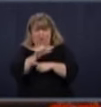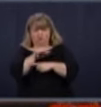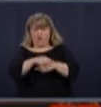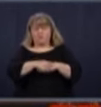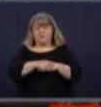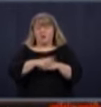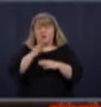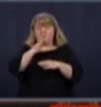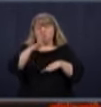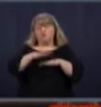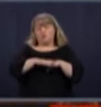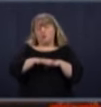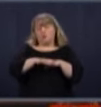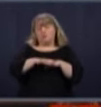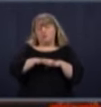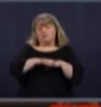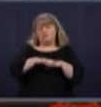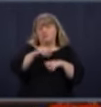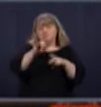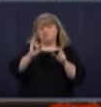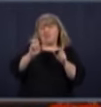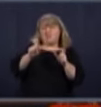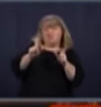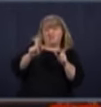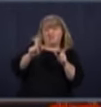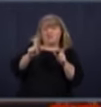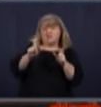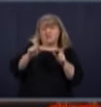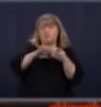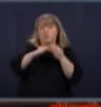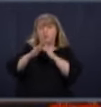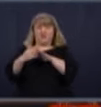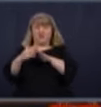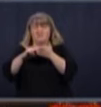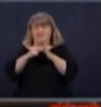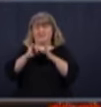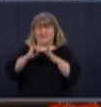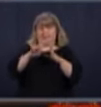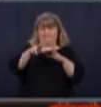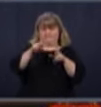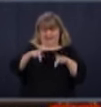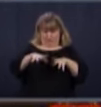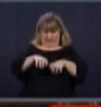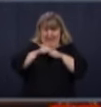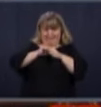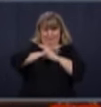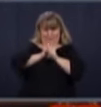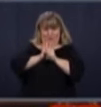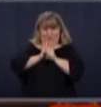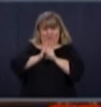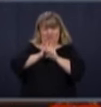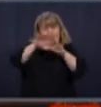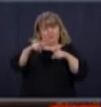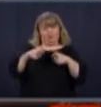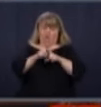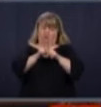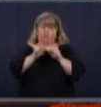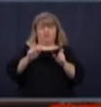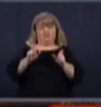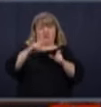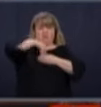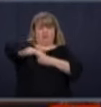dans la population qui venait avec les gens qui sont infectés par le virus. Puis tout à coup, ça a été évacué. On n'en parle plus maintenant.